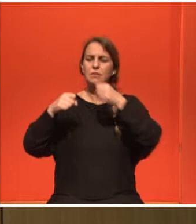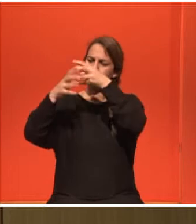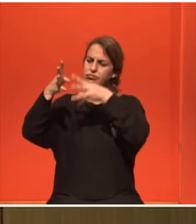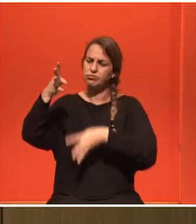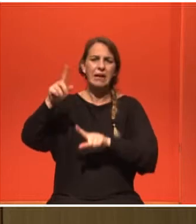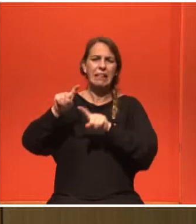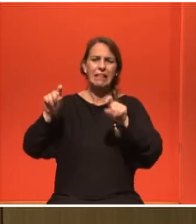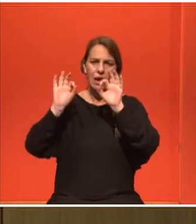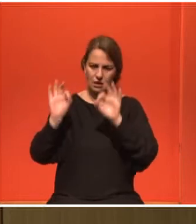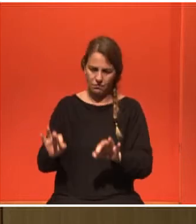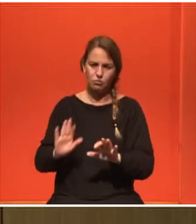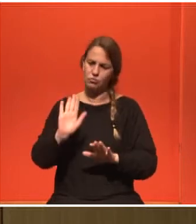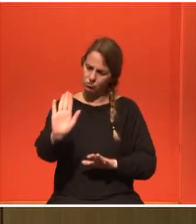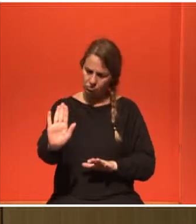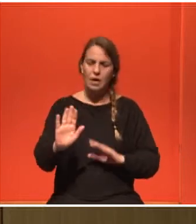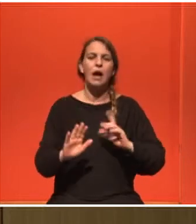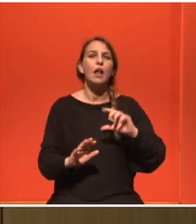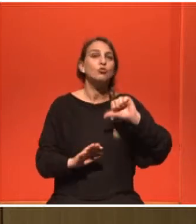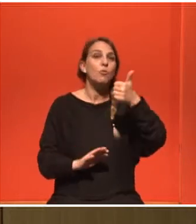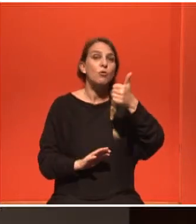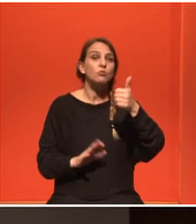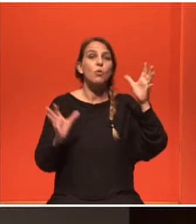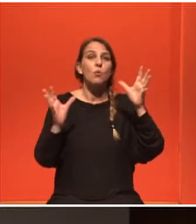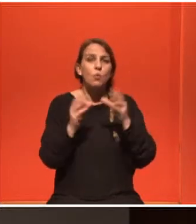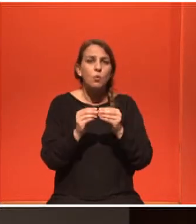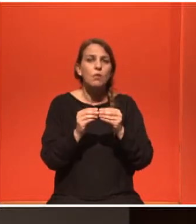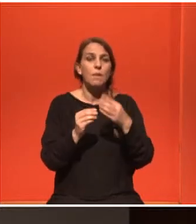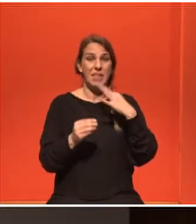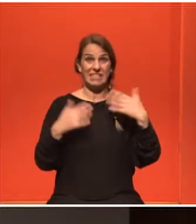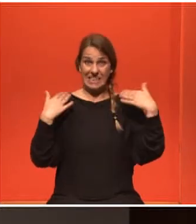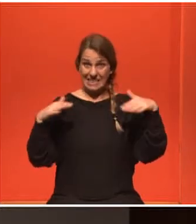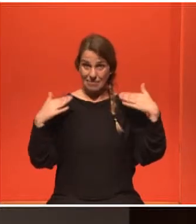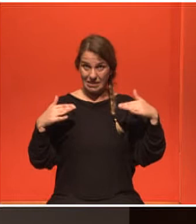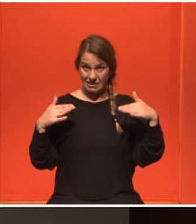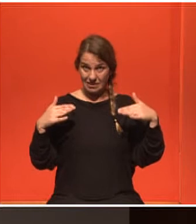μιλήσουμε για το πρώτο κύριε καθηγητά. Κίνδυνος λεμφιδήματος λόγω γυμναστικής υπάρχει.